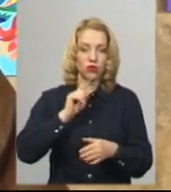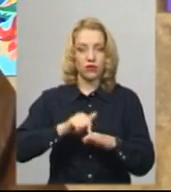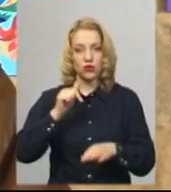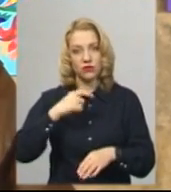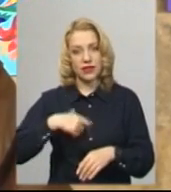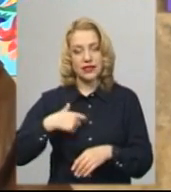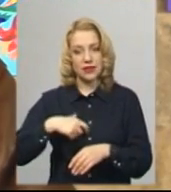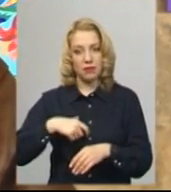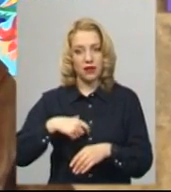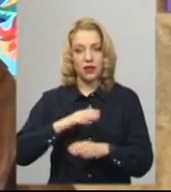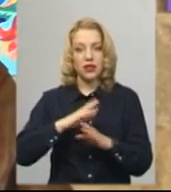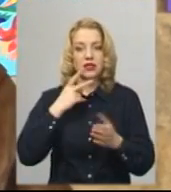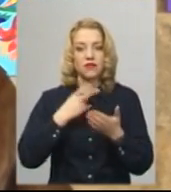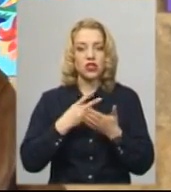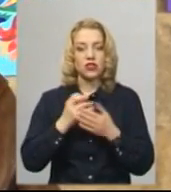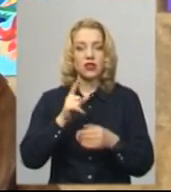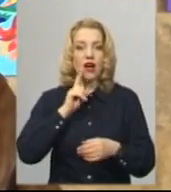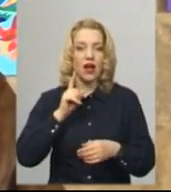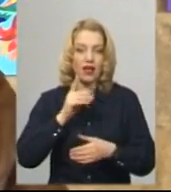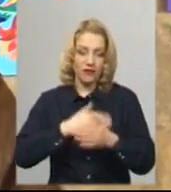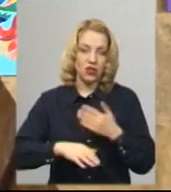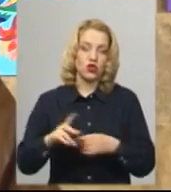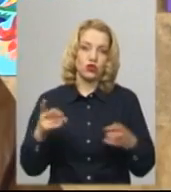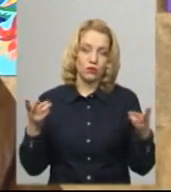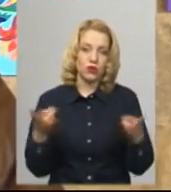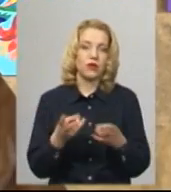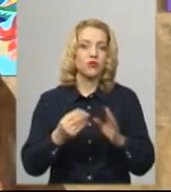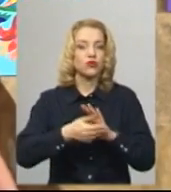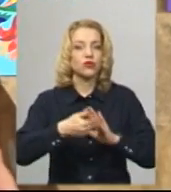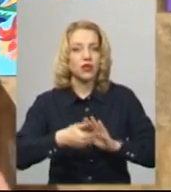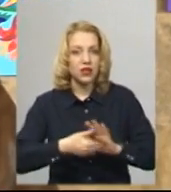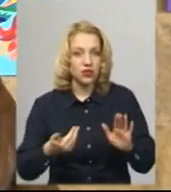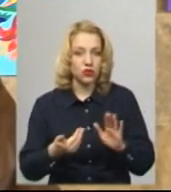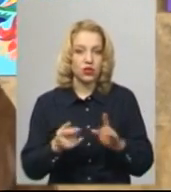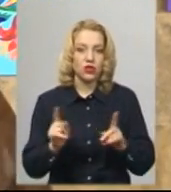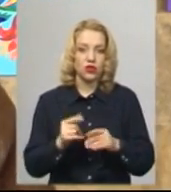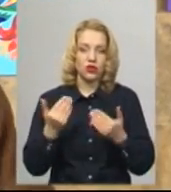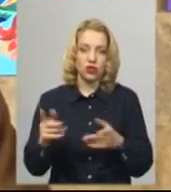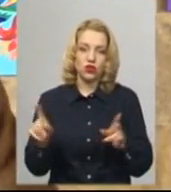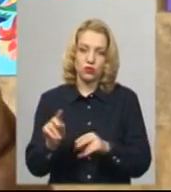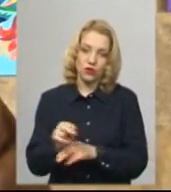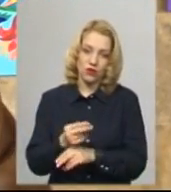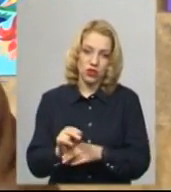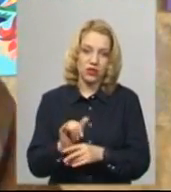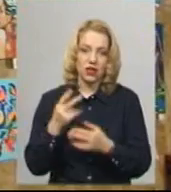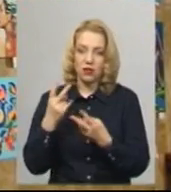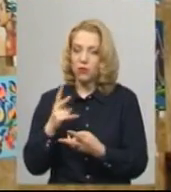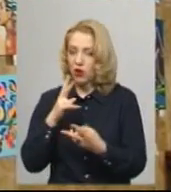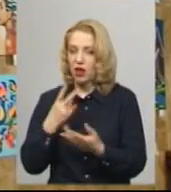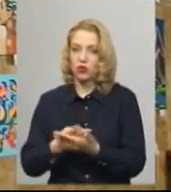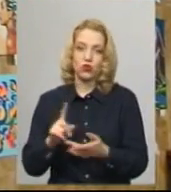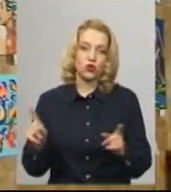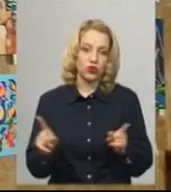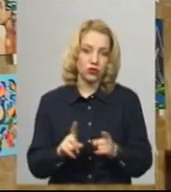незважаючи на інвалідність, що вона потрібна, що їх кличуть, що їх чомусь вчать і щось їм показують.